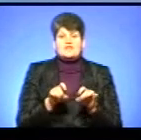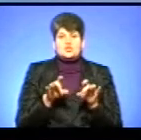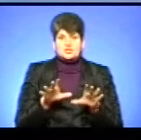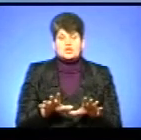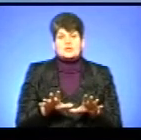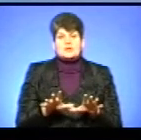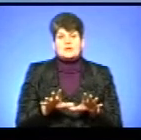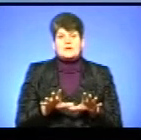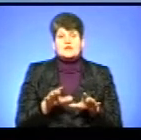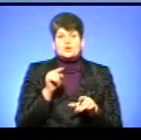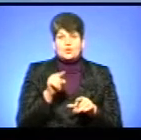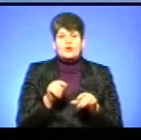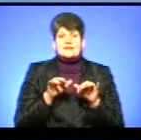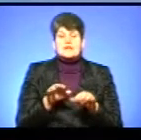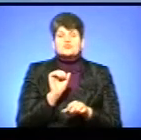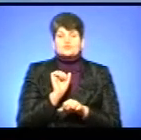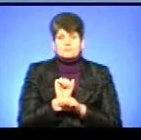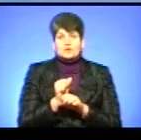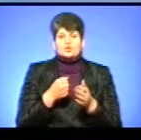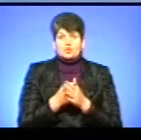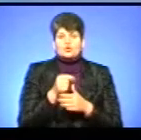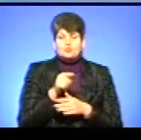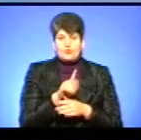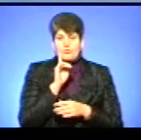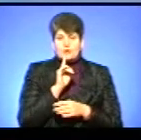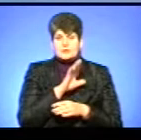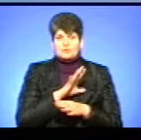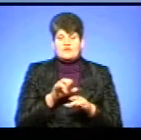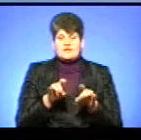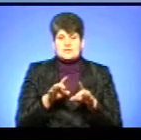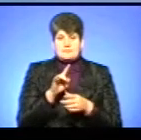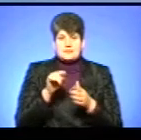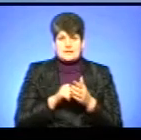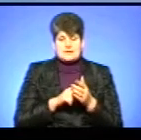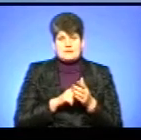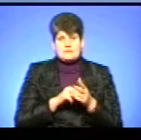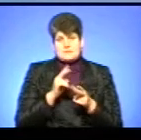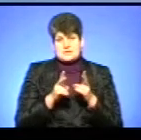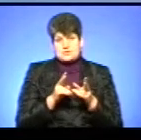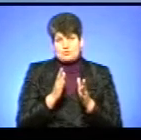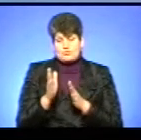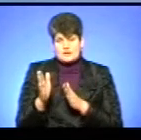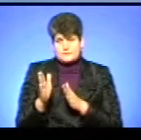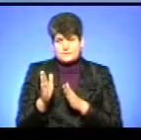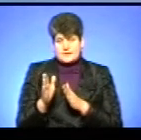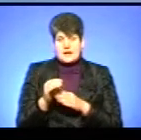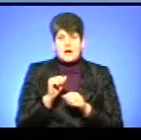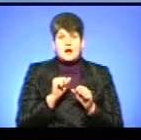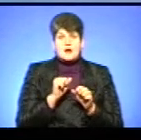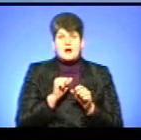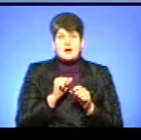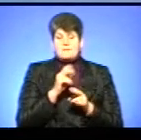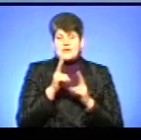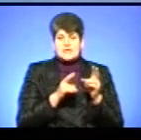Тернопільської міської ради. Його дія призупинена до того, як не буде вирішено питання в апеляційному порядку. Апеляційний суд не дарма